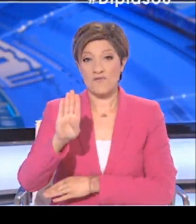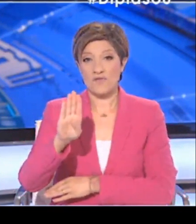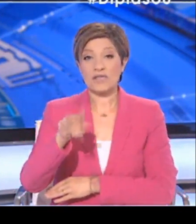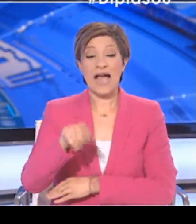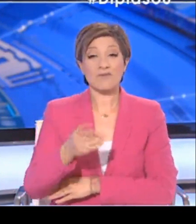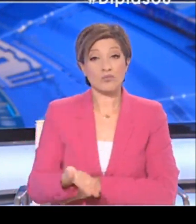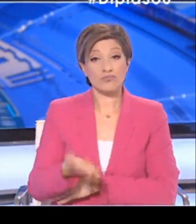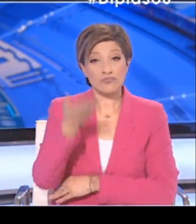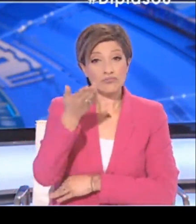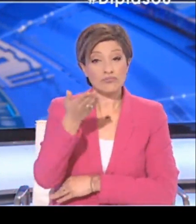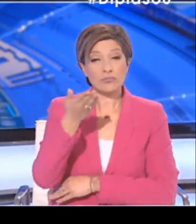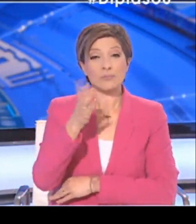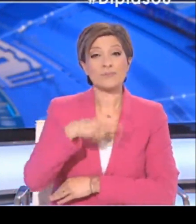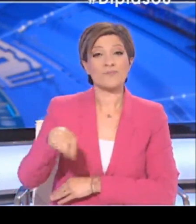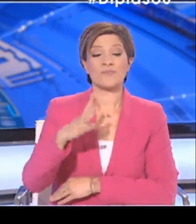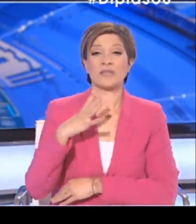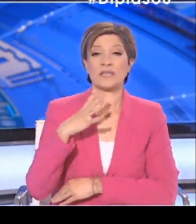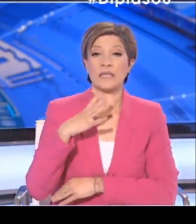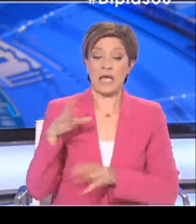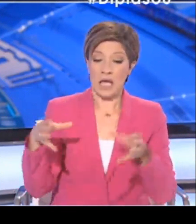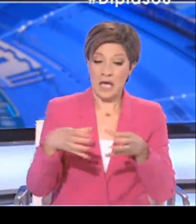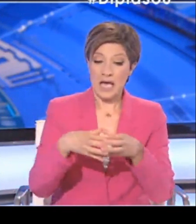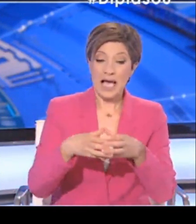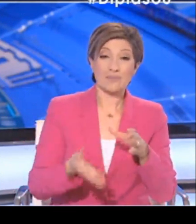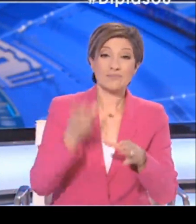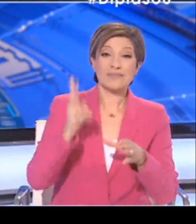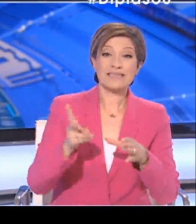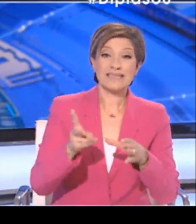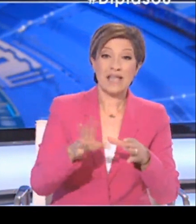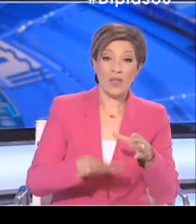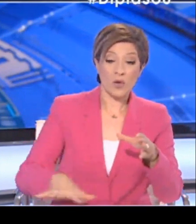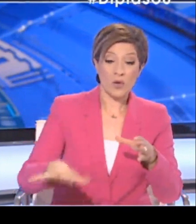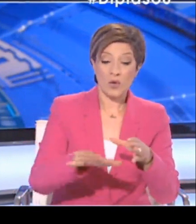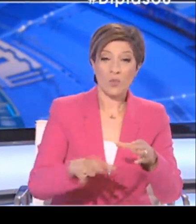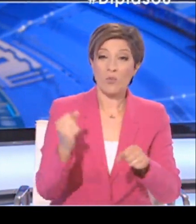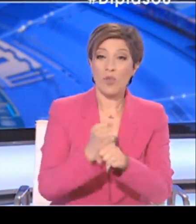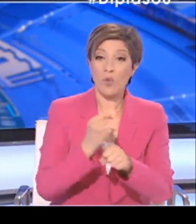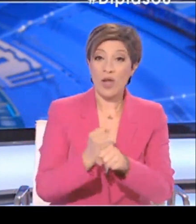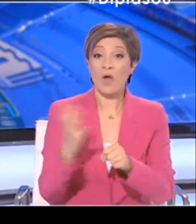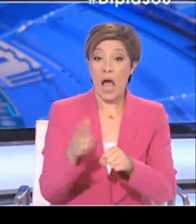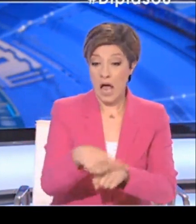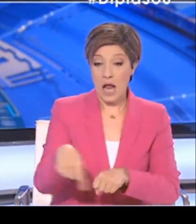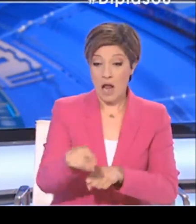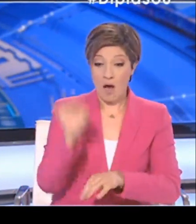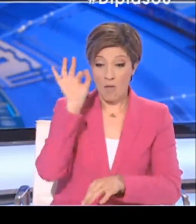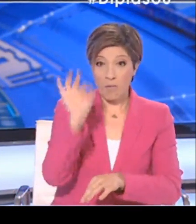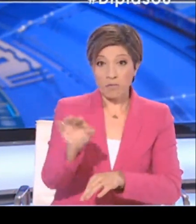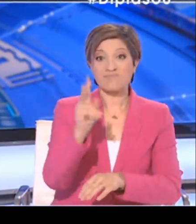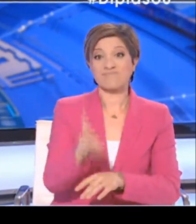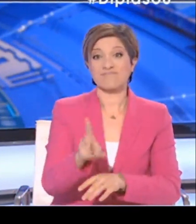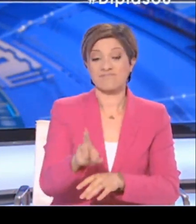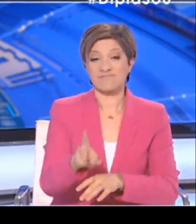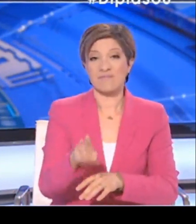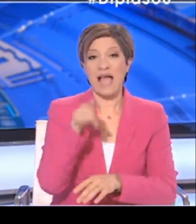υψηλού ρίσκου είναι τα άτομα τα οποία βρίσκονται σε ψηλό κίνδυνο δηλαδή στην περίπτωση κατά την οποία νοσήσουν από την νόσο COVID-19